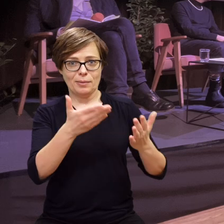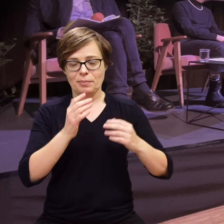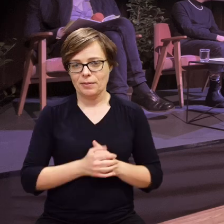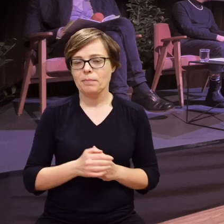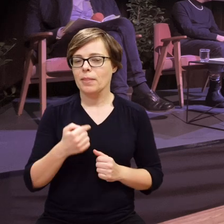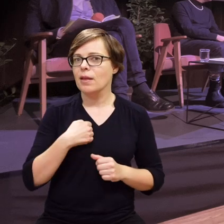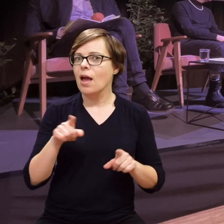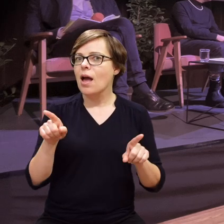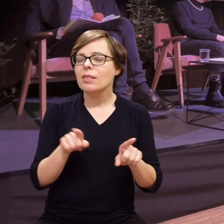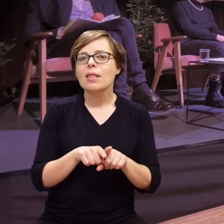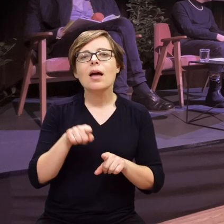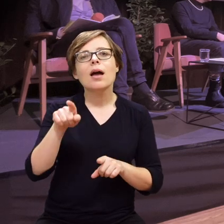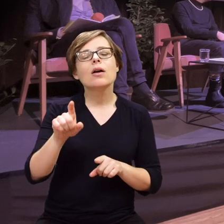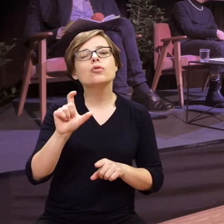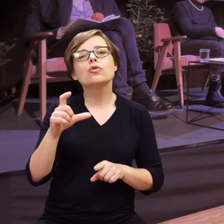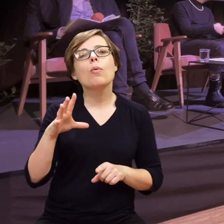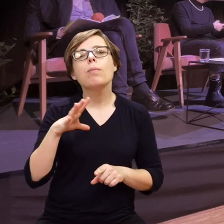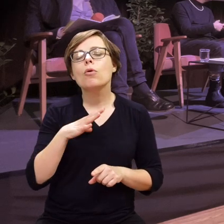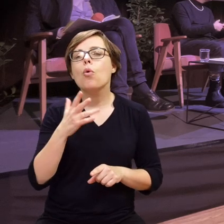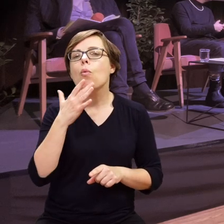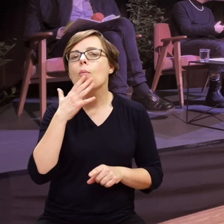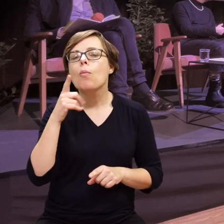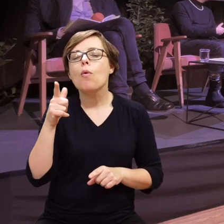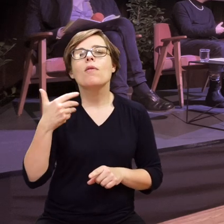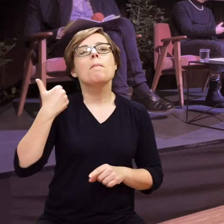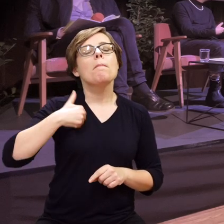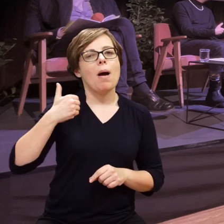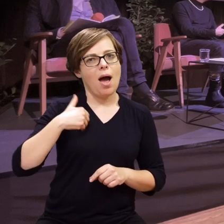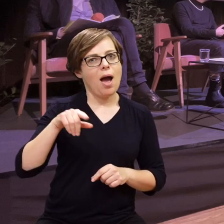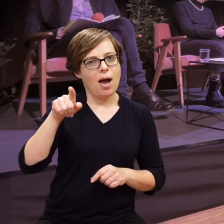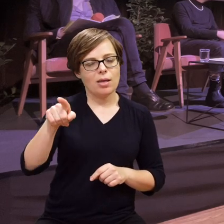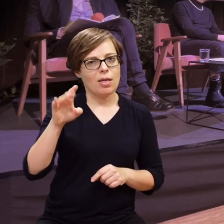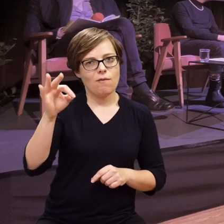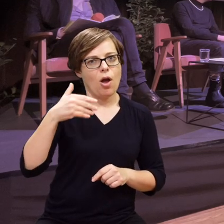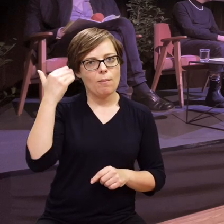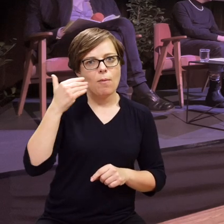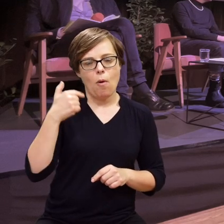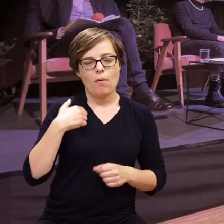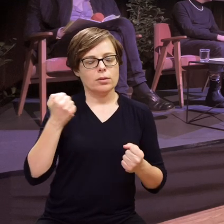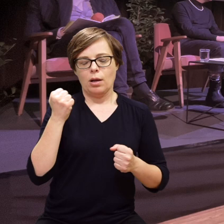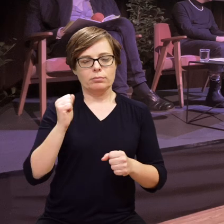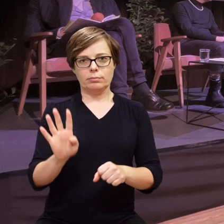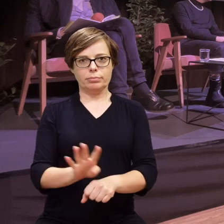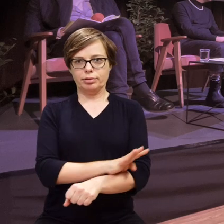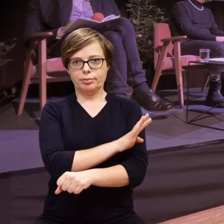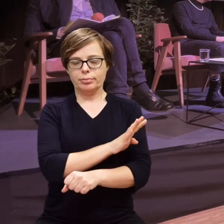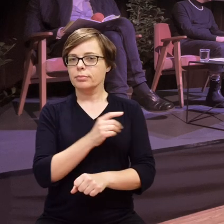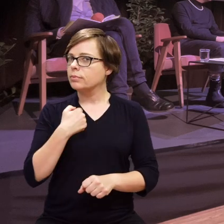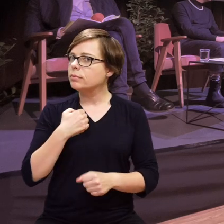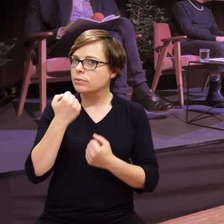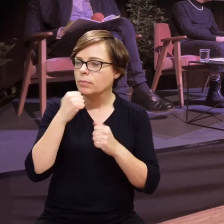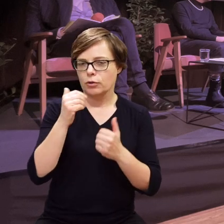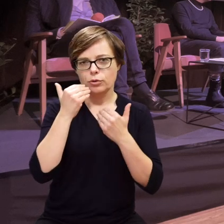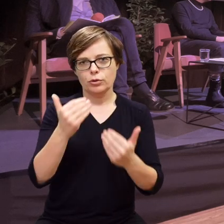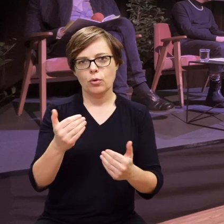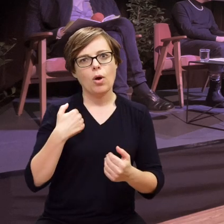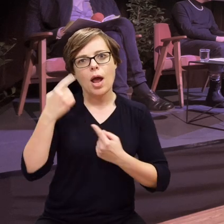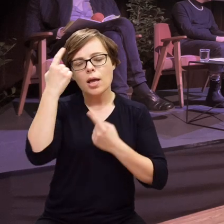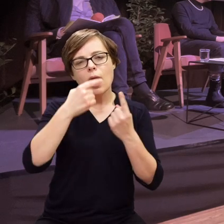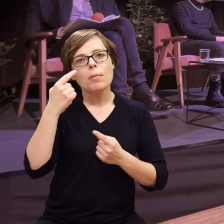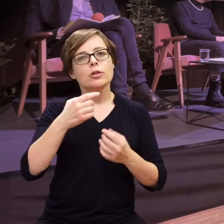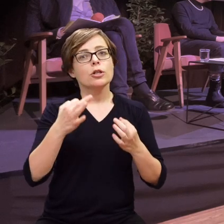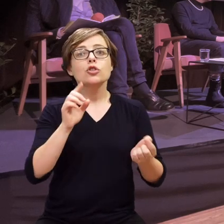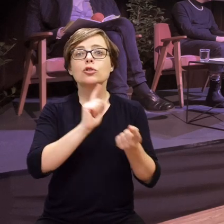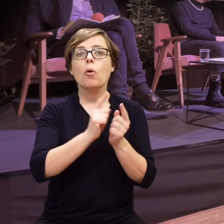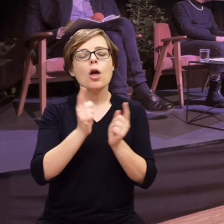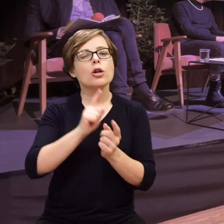I ja też jestem poruszona ostatnią wypowiedzią Magdy. Magda, bardzo dziękuję za nią. Po prostu myślę, że to była